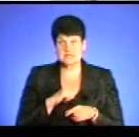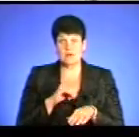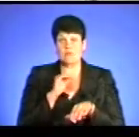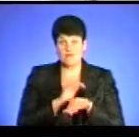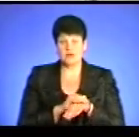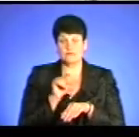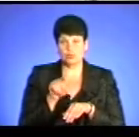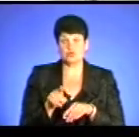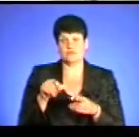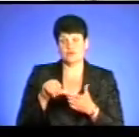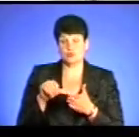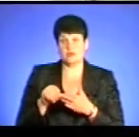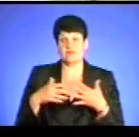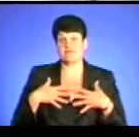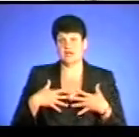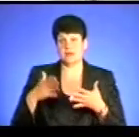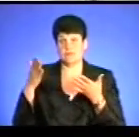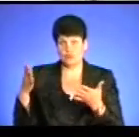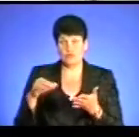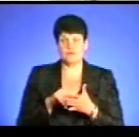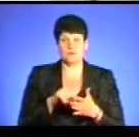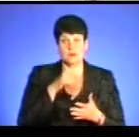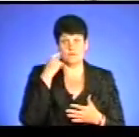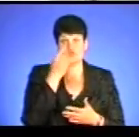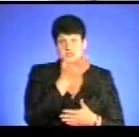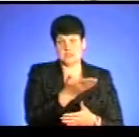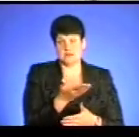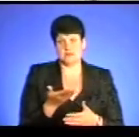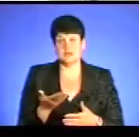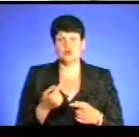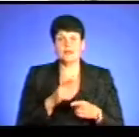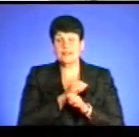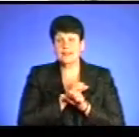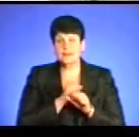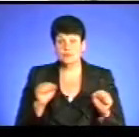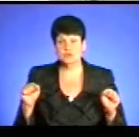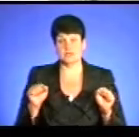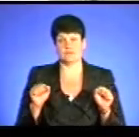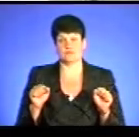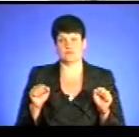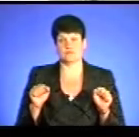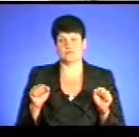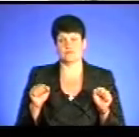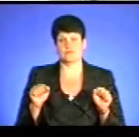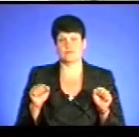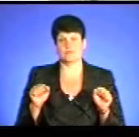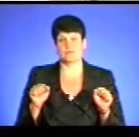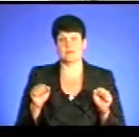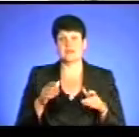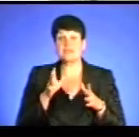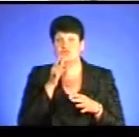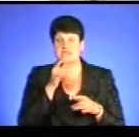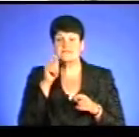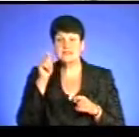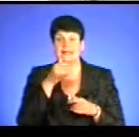виступає в окупованому Криму, він виступає в Росії-агресорі, що, в принципі, не допустимо патріотичному виконавцю, який в час війни